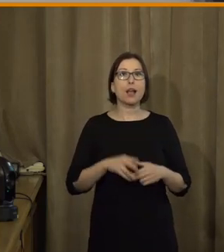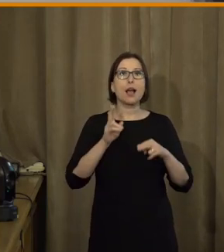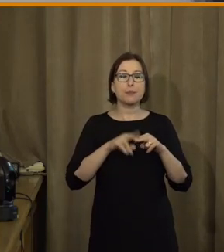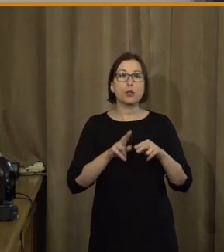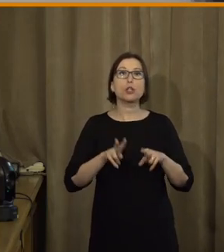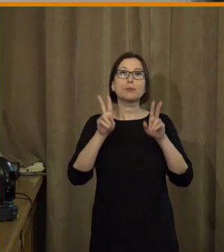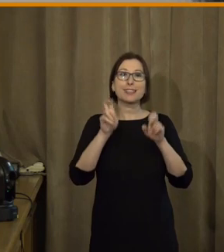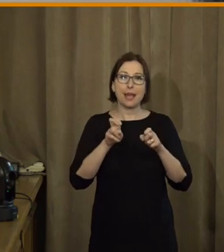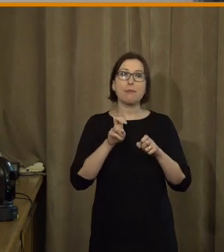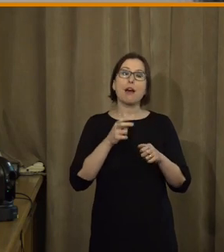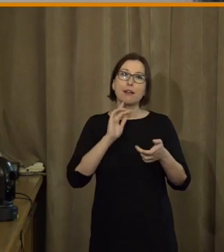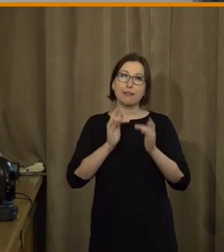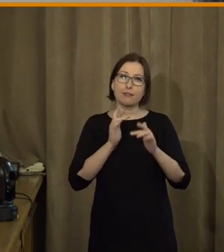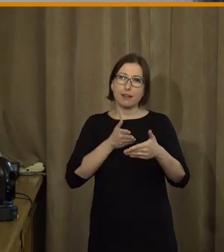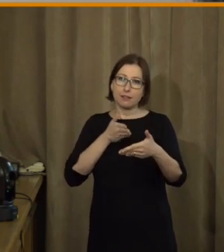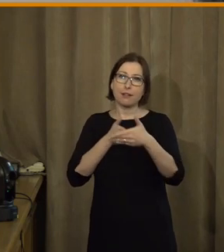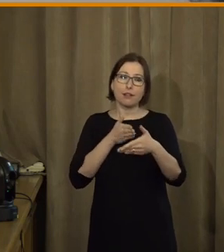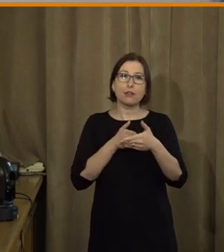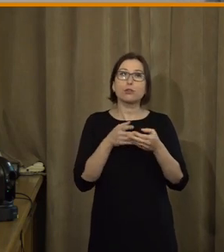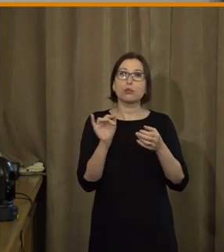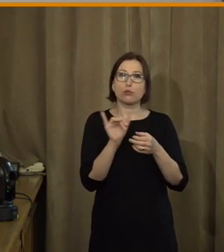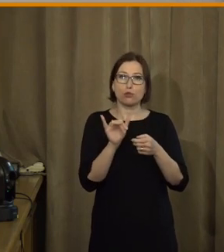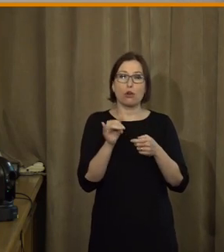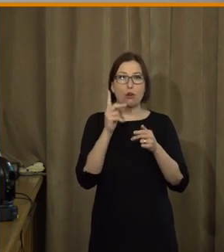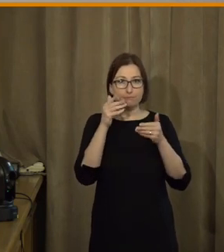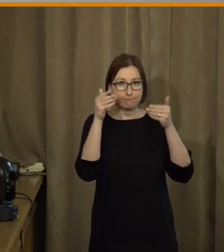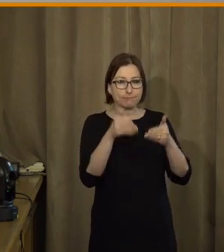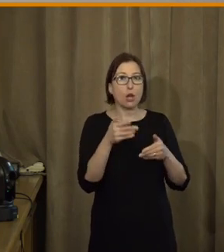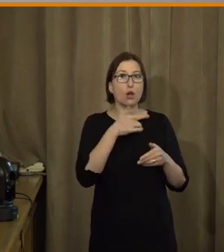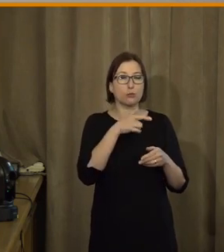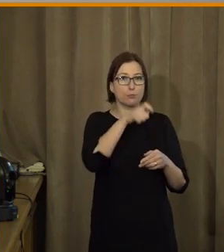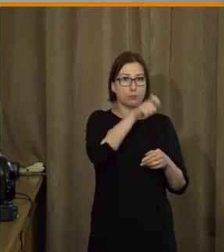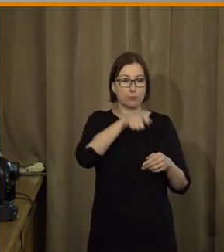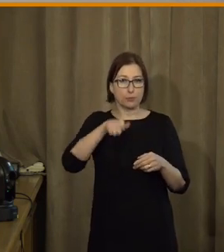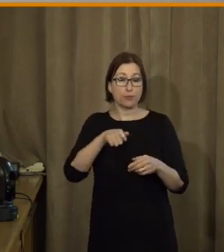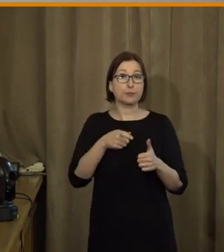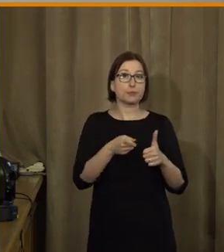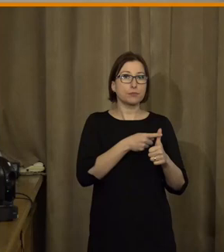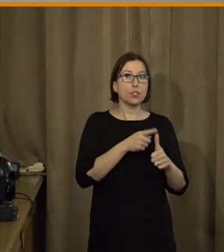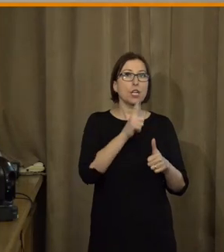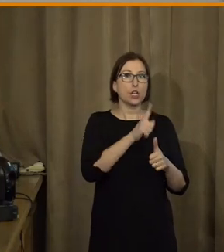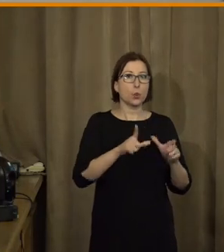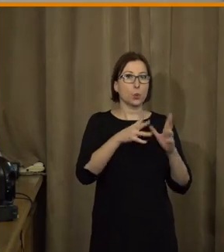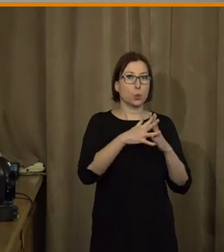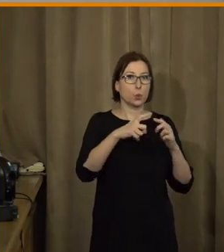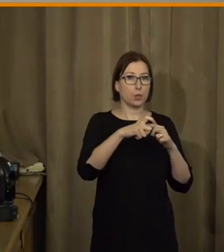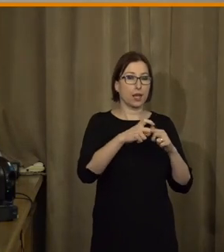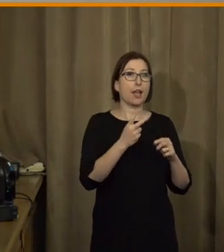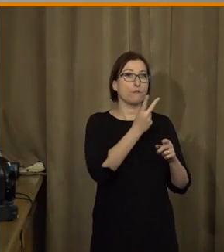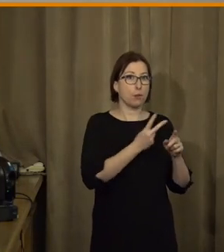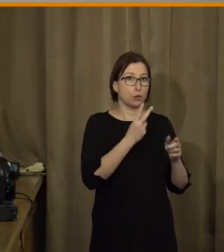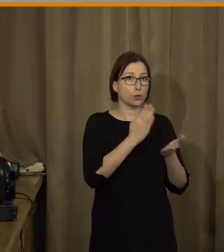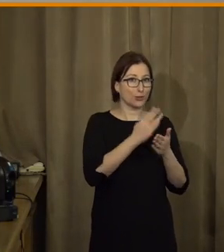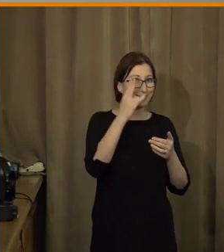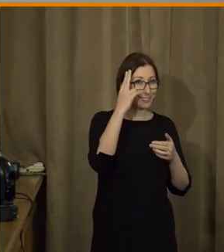téma digitálního vyloučení podíváme i s dalšími kolegy v panelu. Juridikum remedium Jana Vobořila už